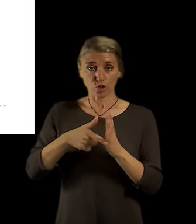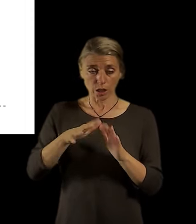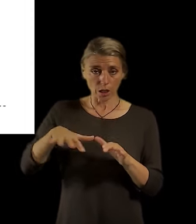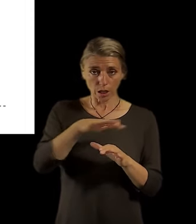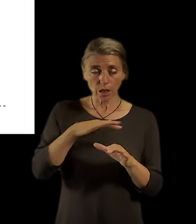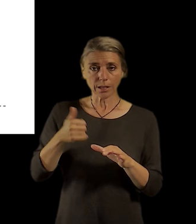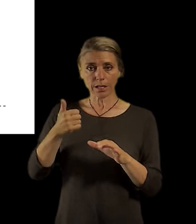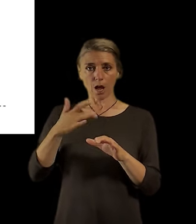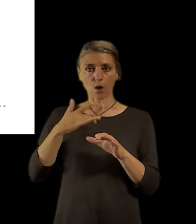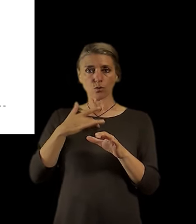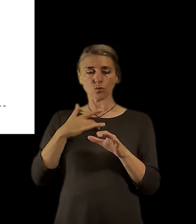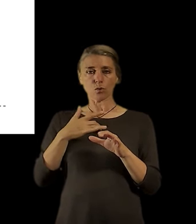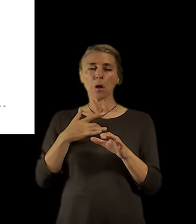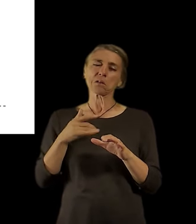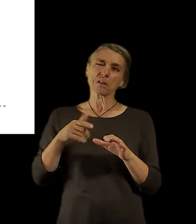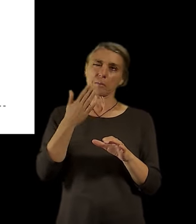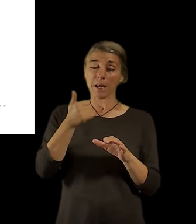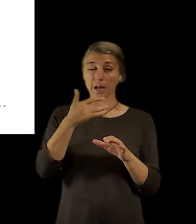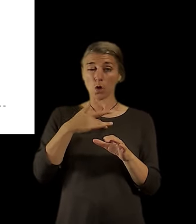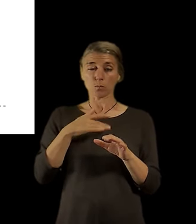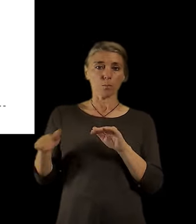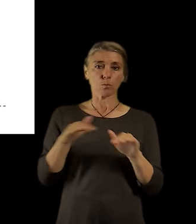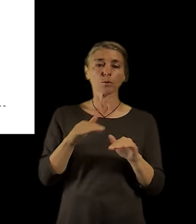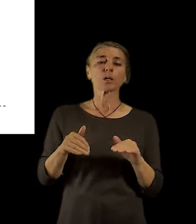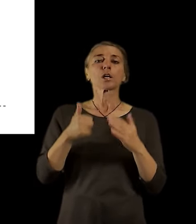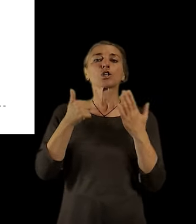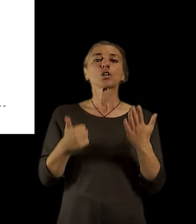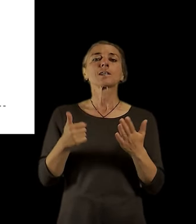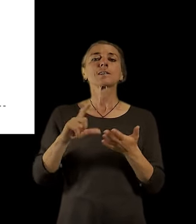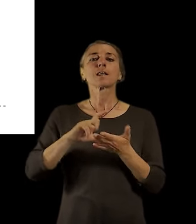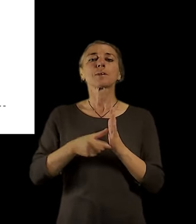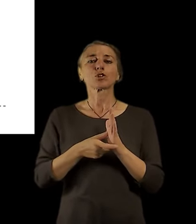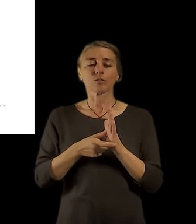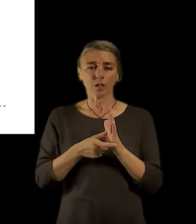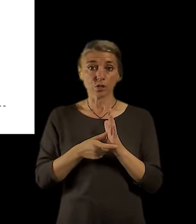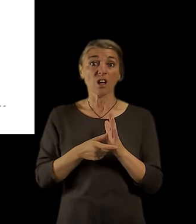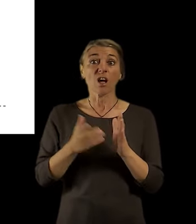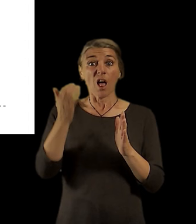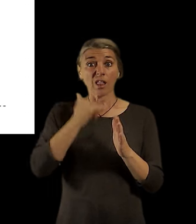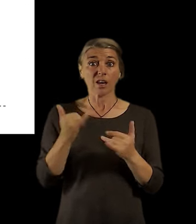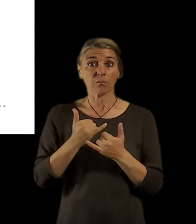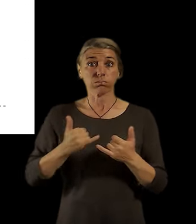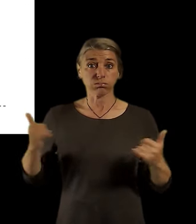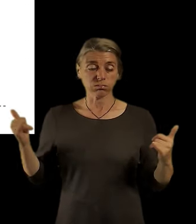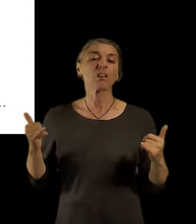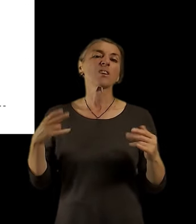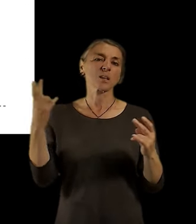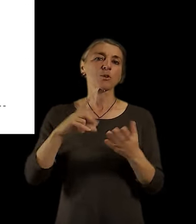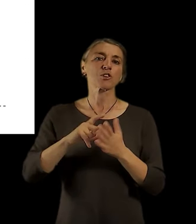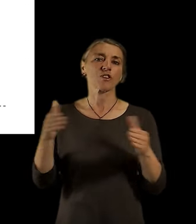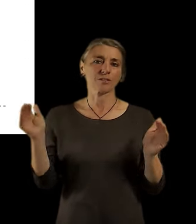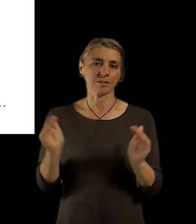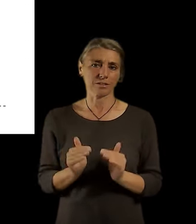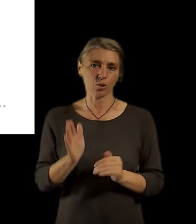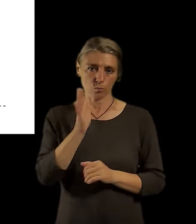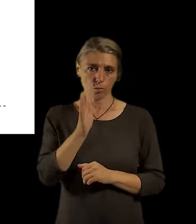je to 60 metrů plus minus na obyvatele. A s tím, jak budou obyvatele Prahy přibývat, tak ta dostupnost bude klesat. S tím, že